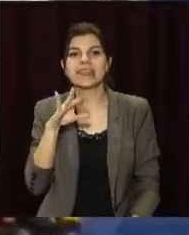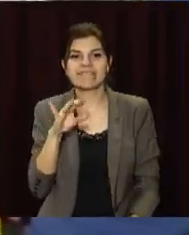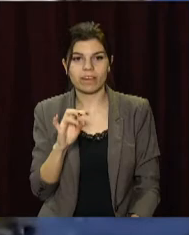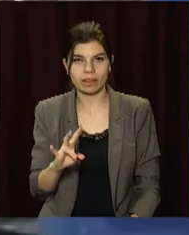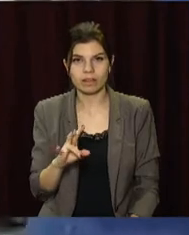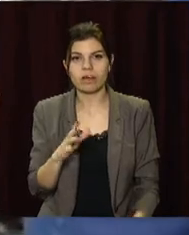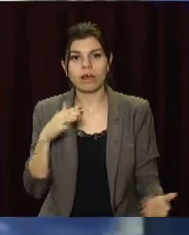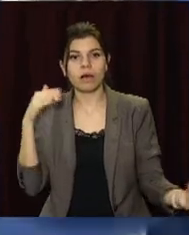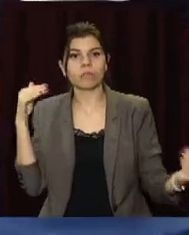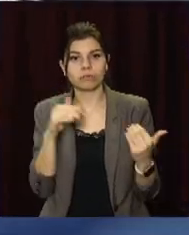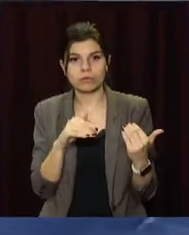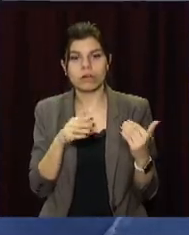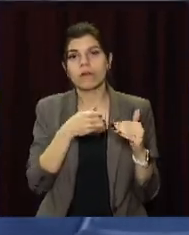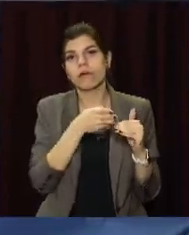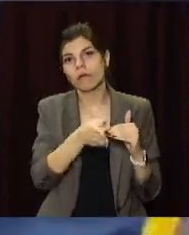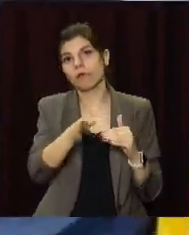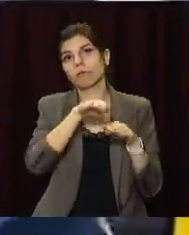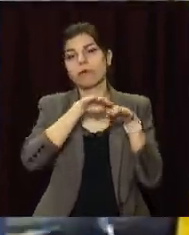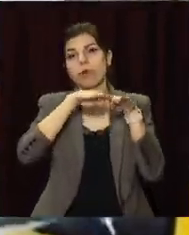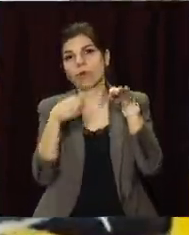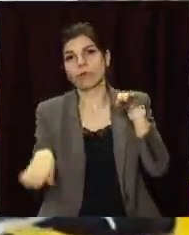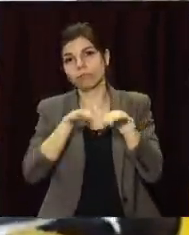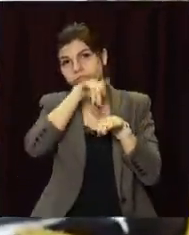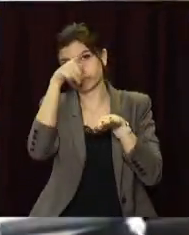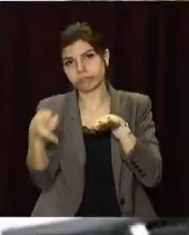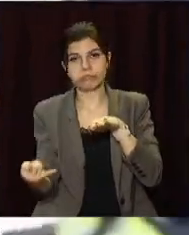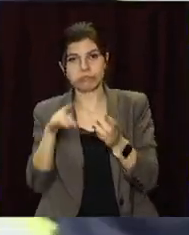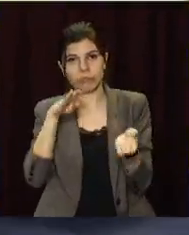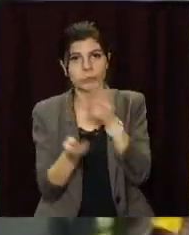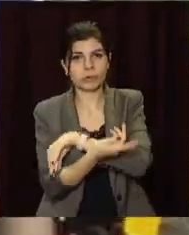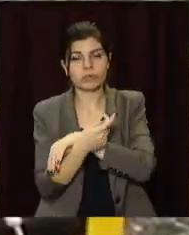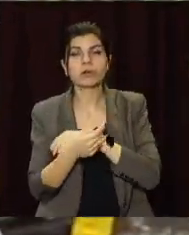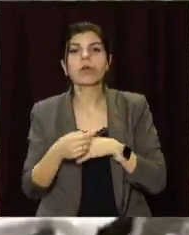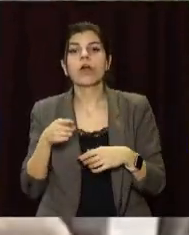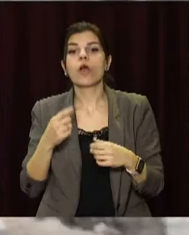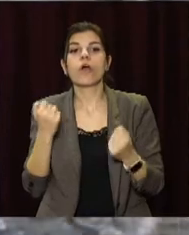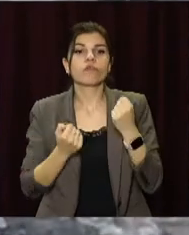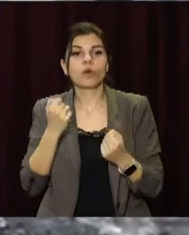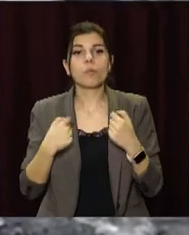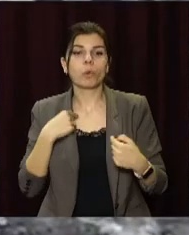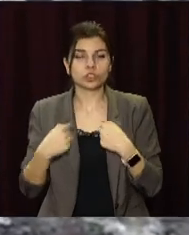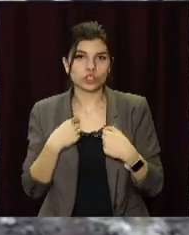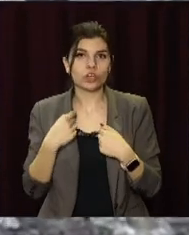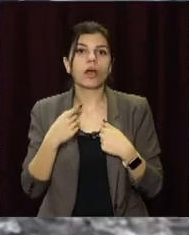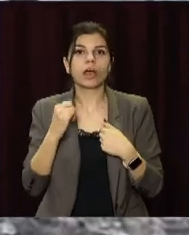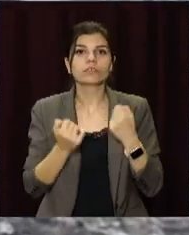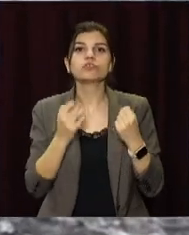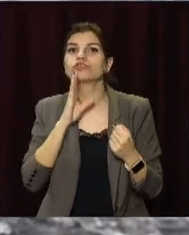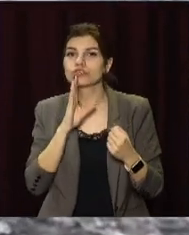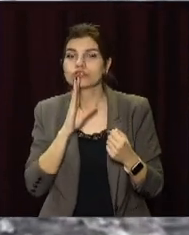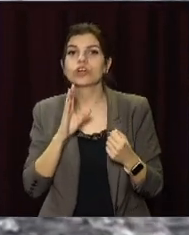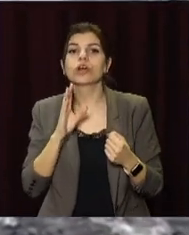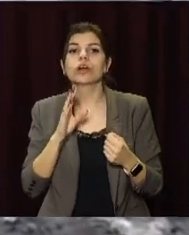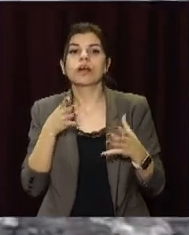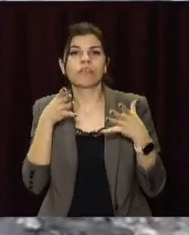У результаті зіткнення він з'їхав у кювет, а легковик перекинувся. Постраждали воді легковика та пасажирка. Жінку